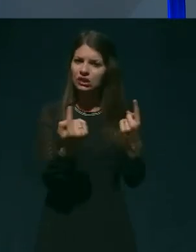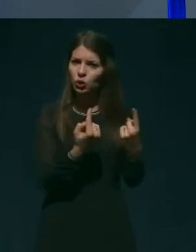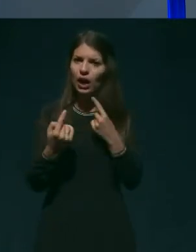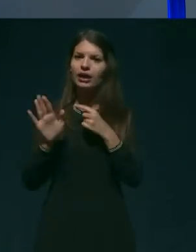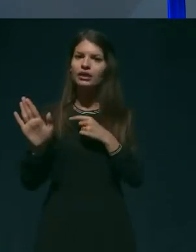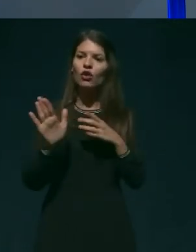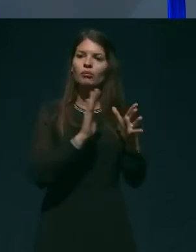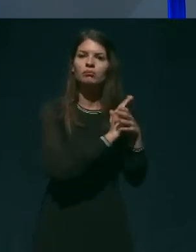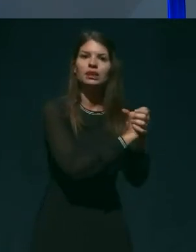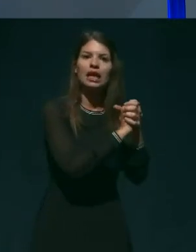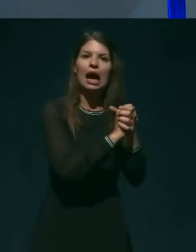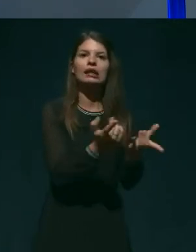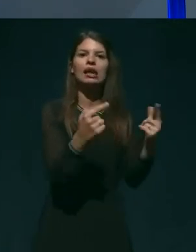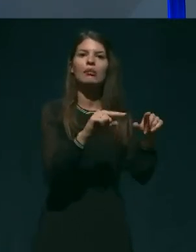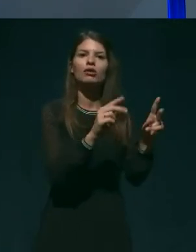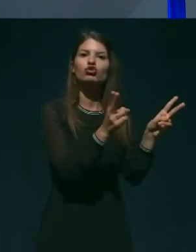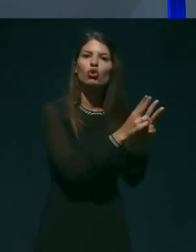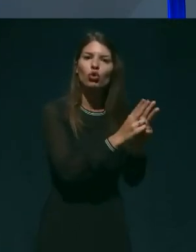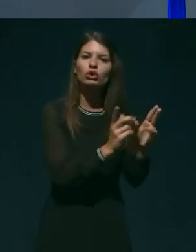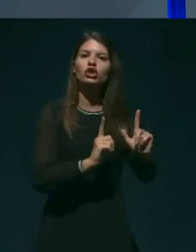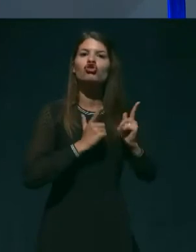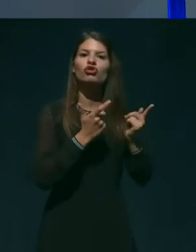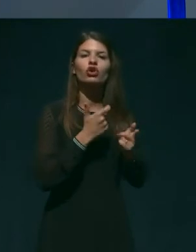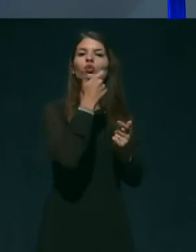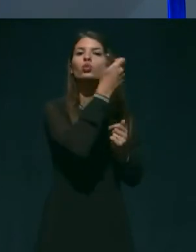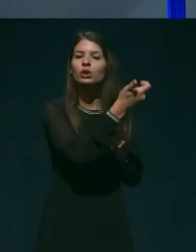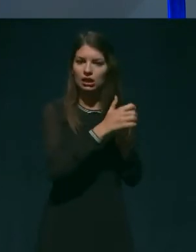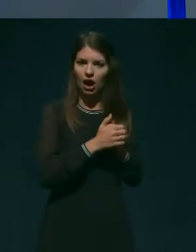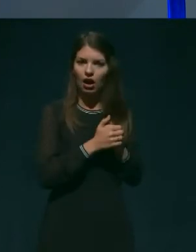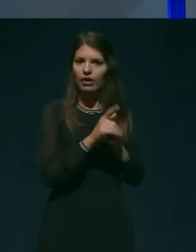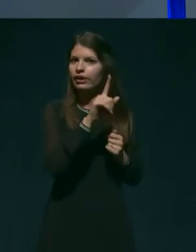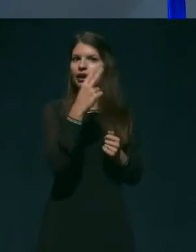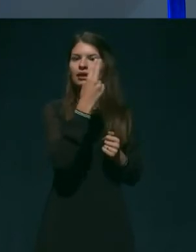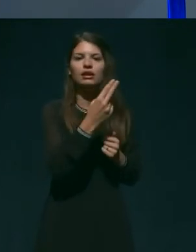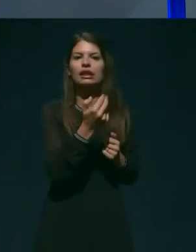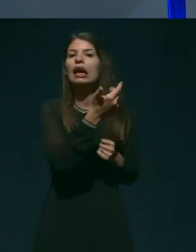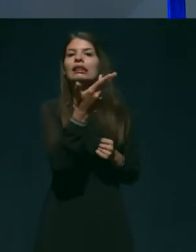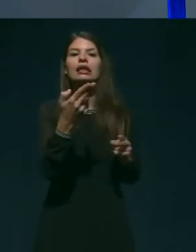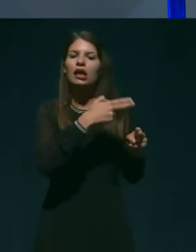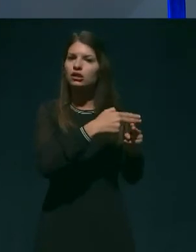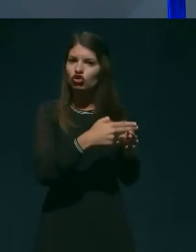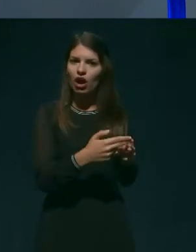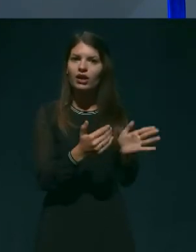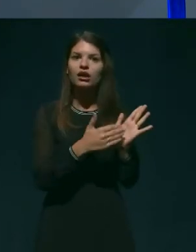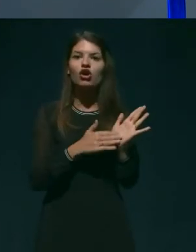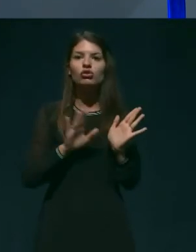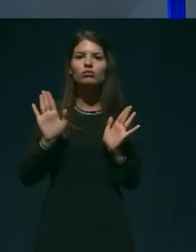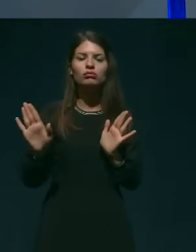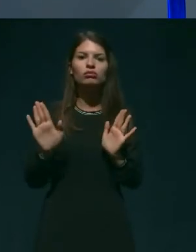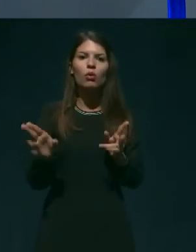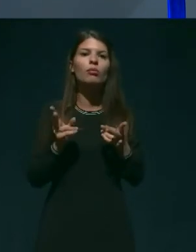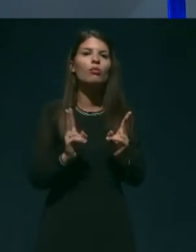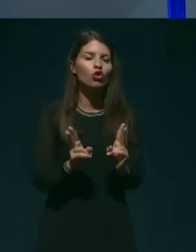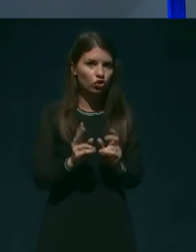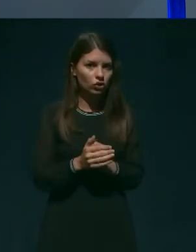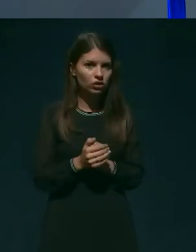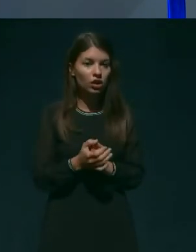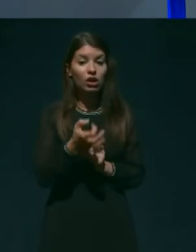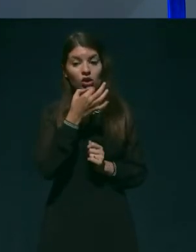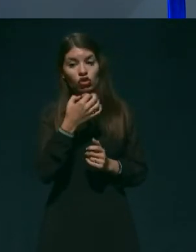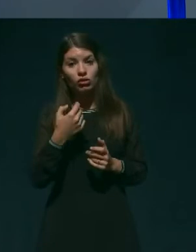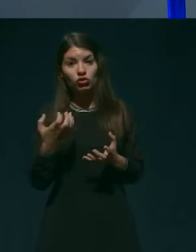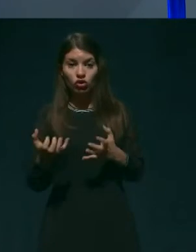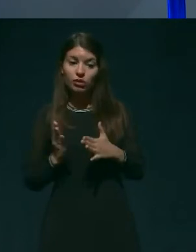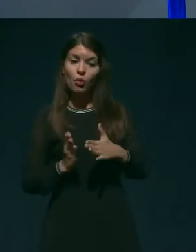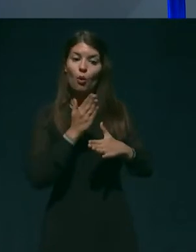prijatelje v tujini, ne glede na kjero državo. Kakšne so njihove možnosti, če recimo bi želeli koga obiskati od